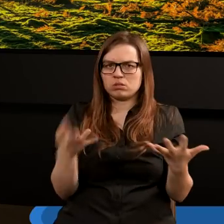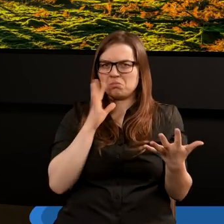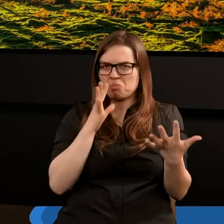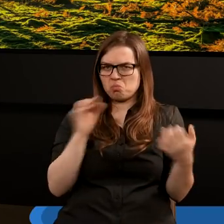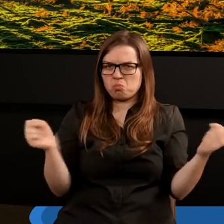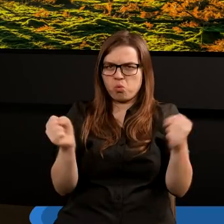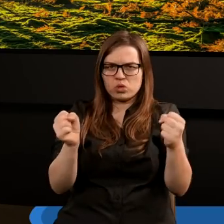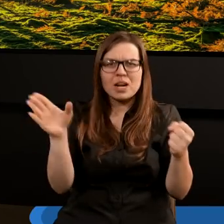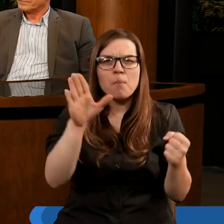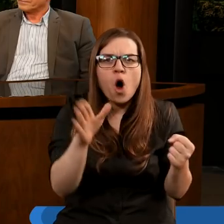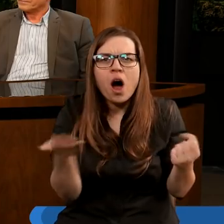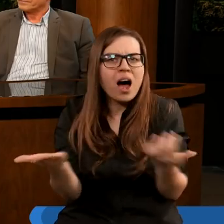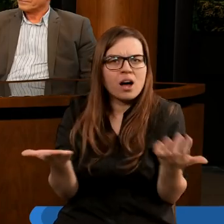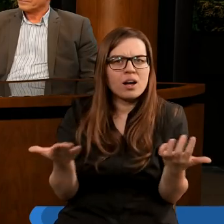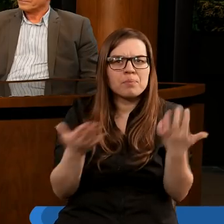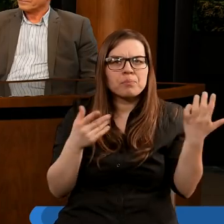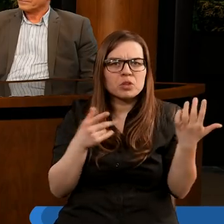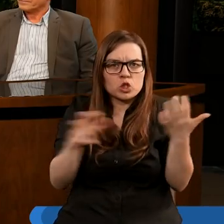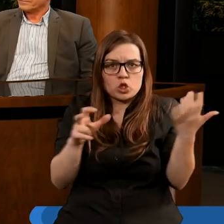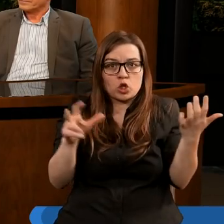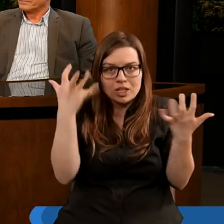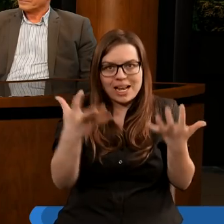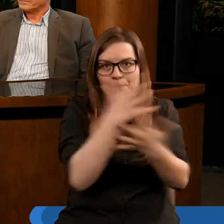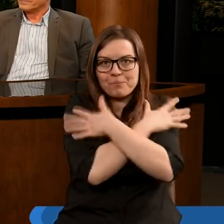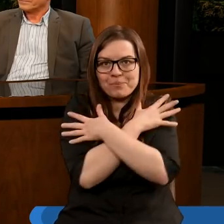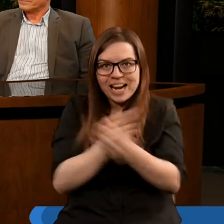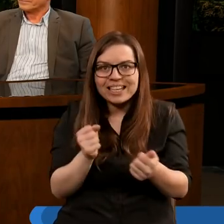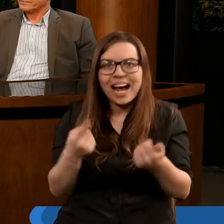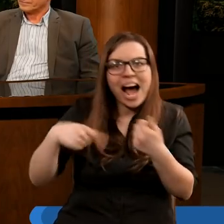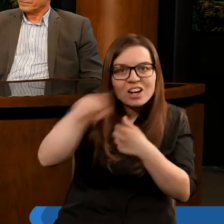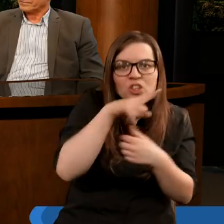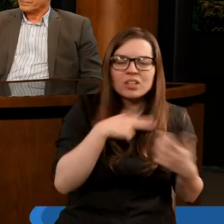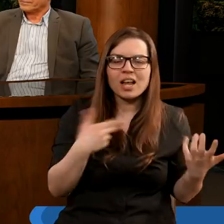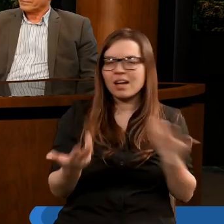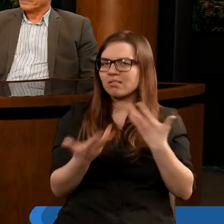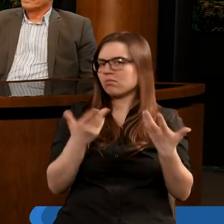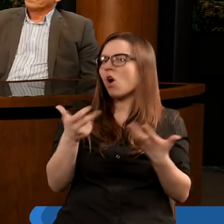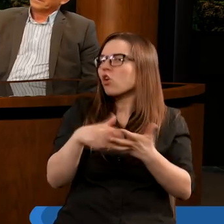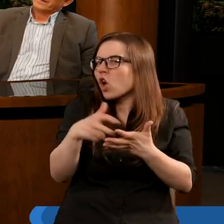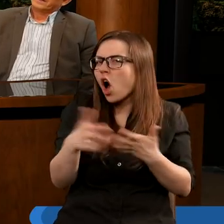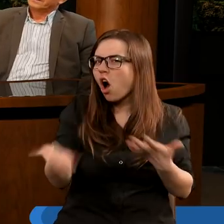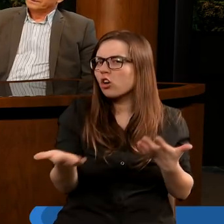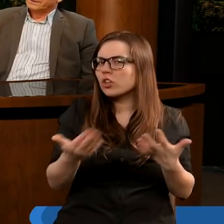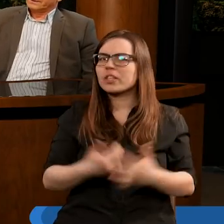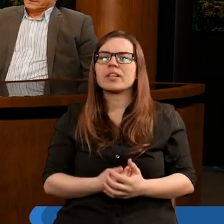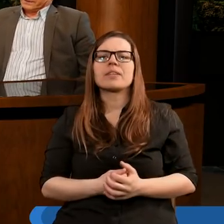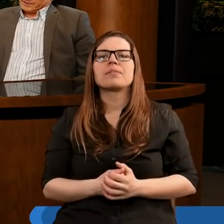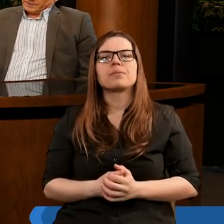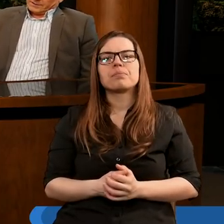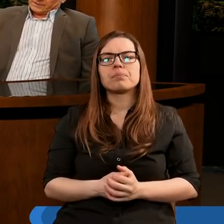Bójcie się Boga. Jak Wam się wydaje? Bóg chce kogoś przestraszyć? Czy tak naprawdę o coś innego Panu Bogu w tym poselstwie chodzi jeszcze?